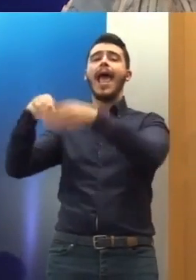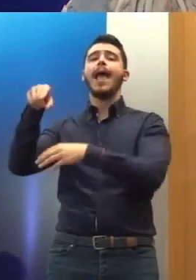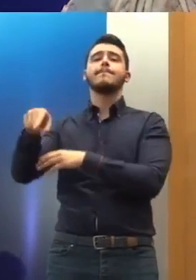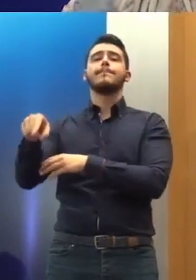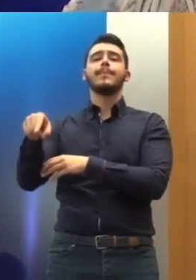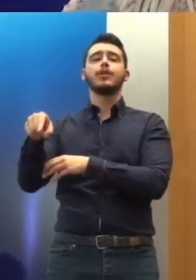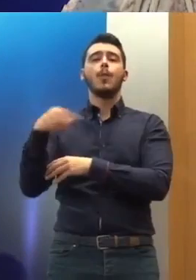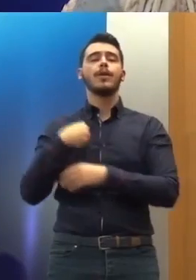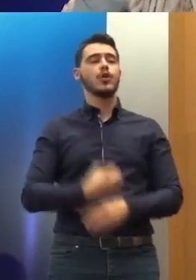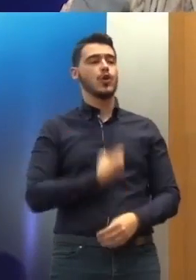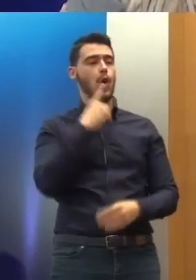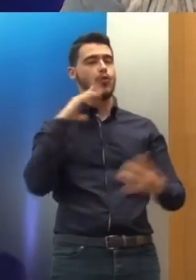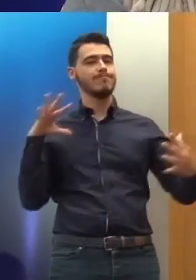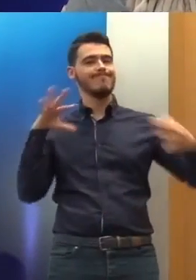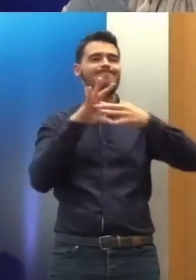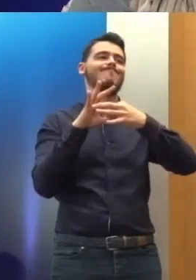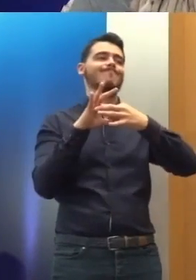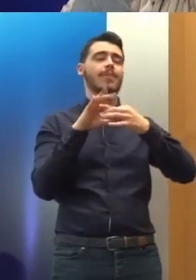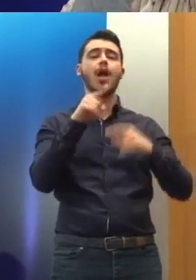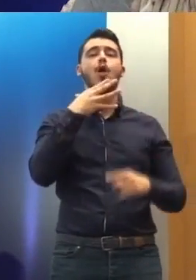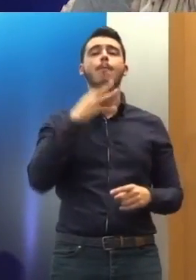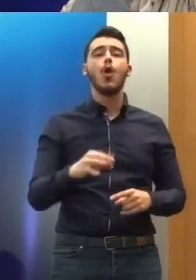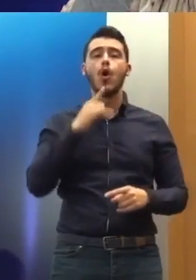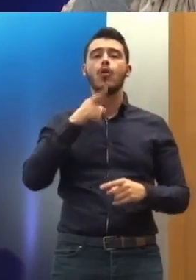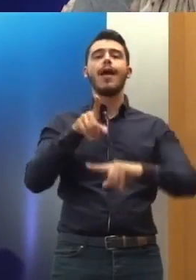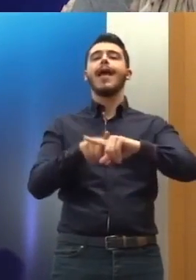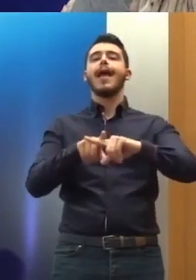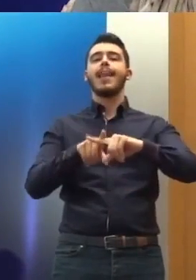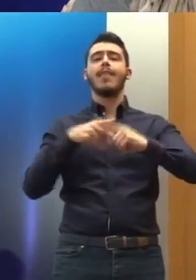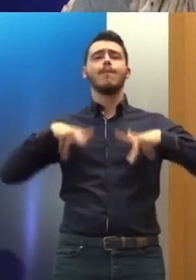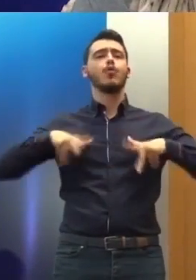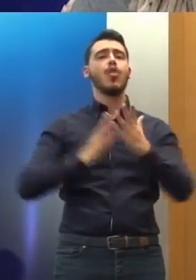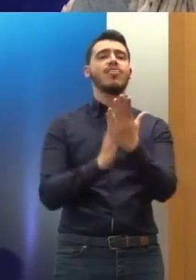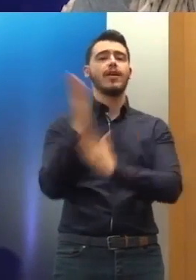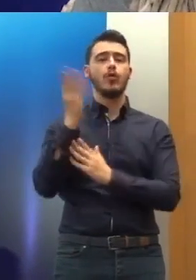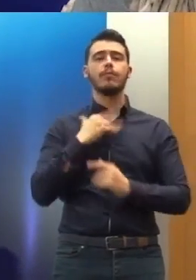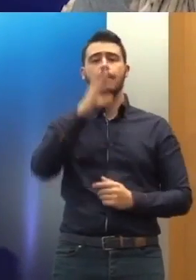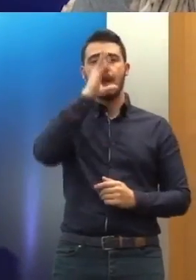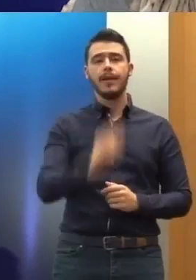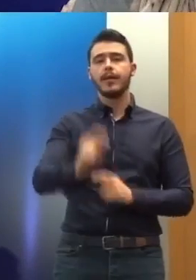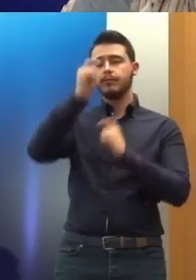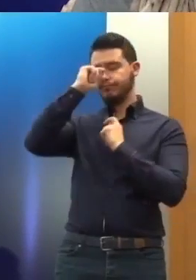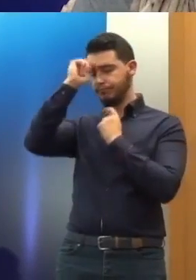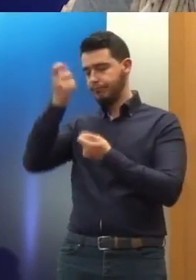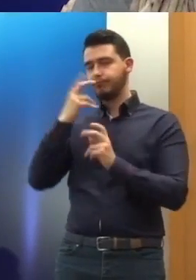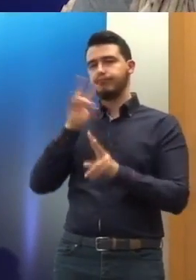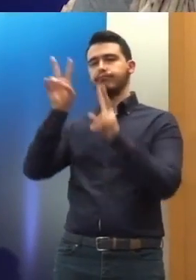ένα πολύ θετικό στοιχείο Διότι υπάρχει αναγνώριση, τουλάχιστον από πλευράς Υπουργείου Δικαιοσύνης Υπάρχει αναγνώριση των